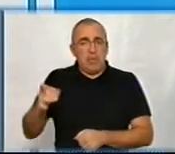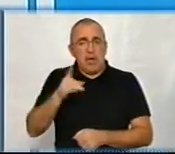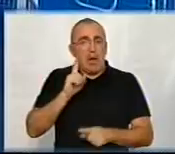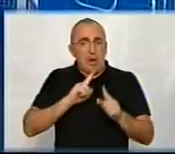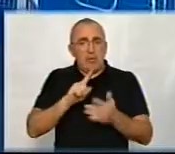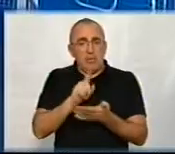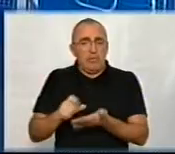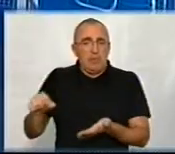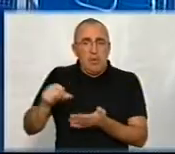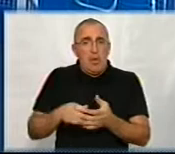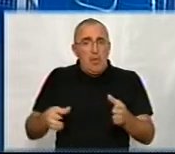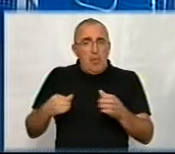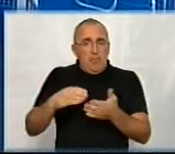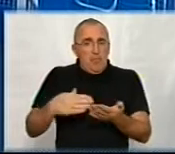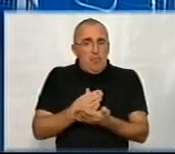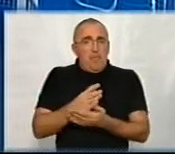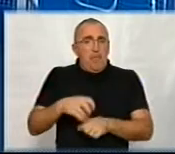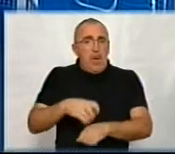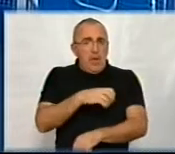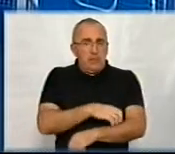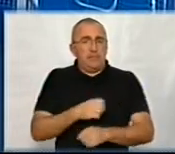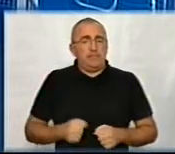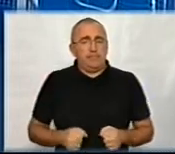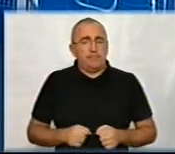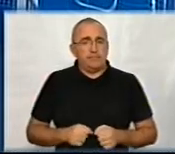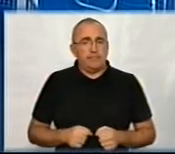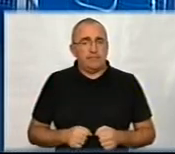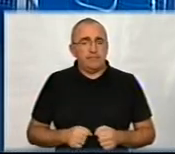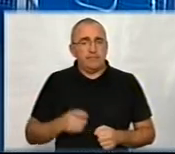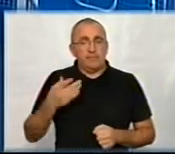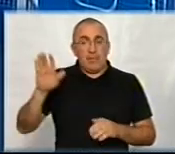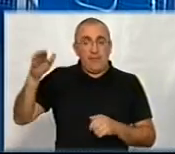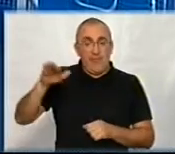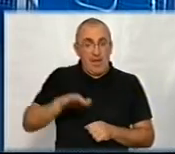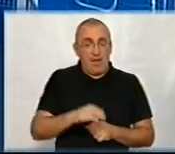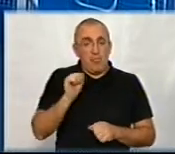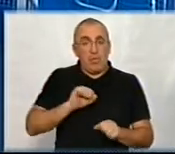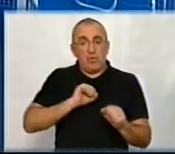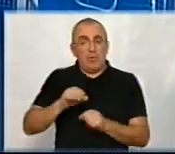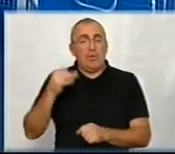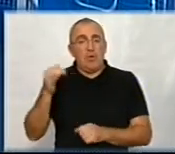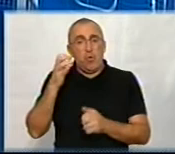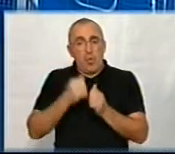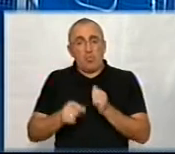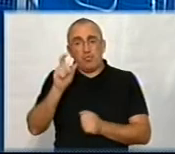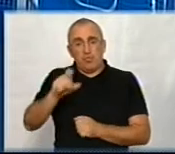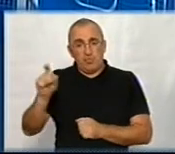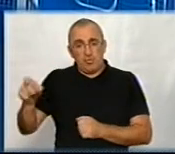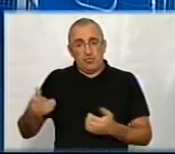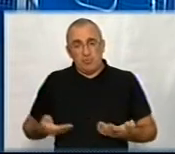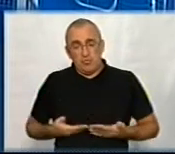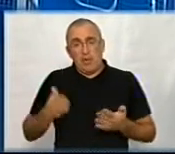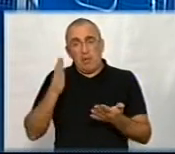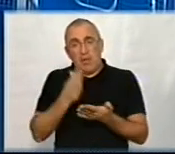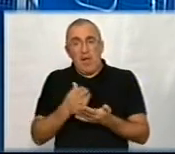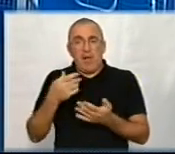представлені саме політичні партії? Так. Про що говорили, що місцеві? Ви через вертикаль зможете тоді захистити інтереси кожного жителя, який знаходиться на